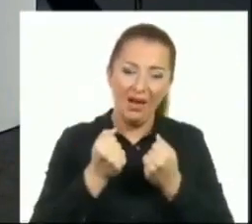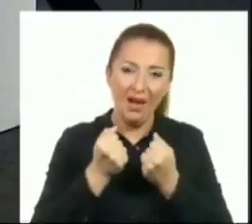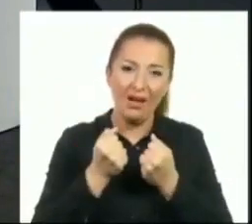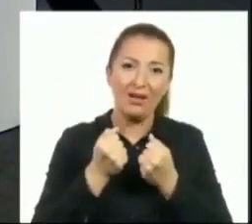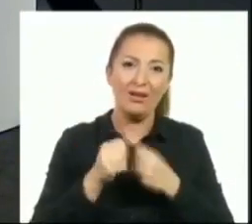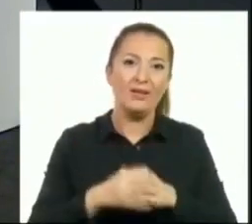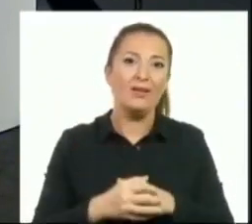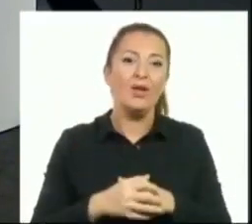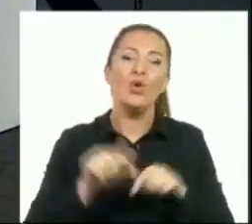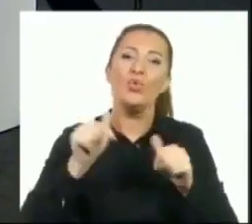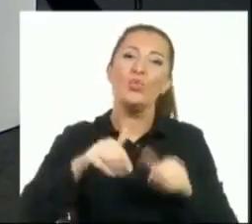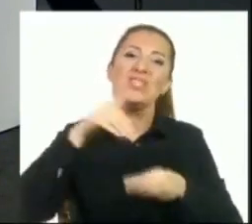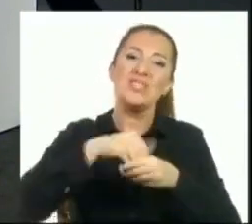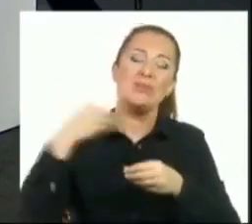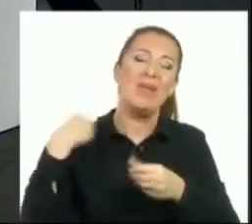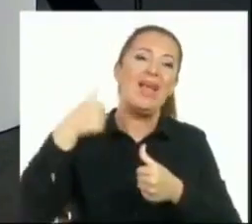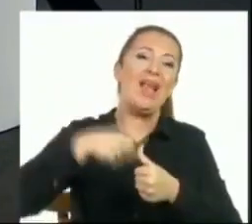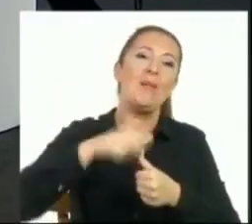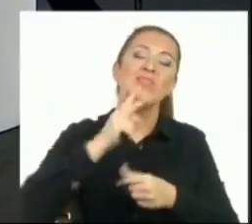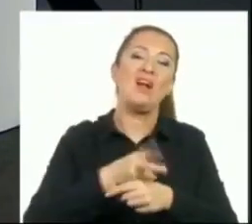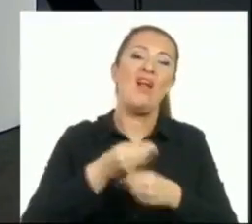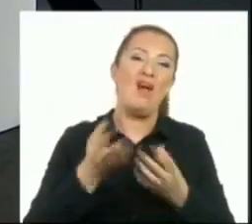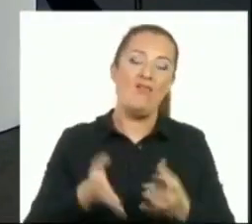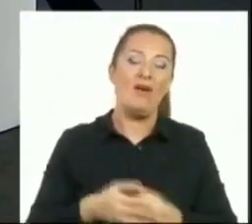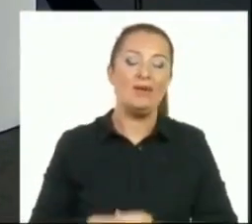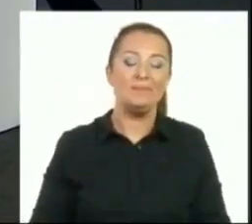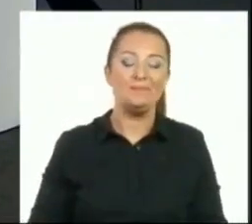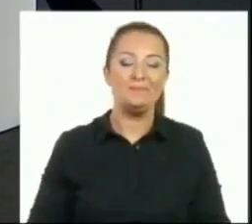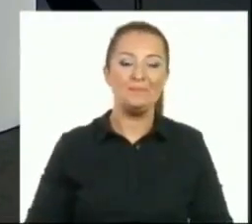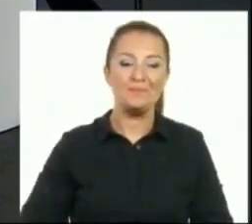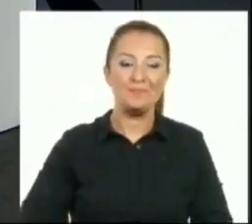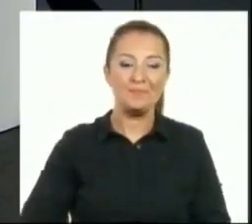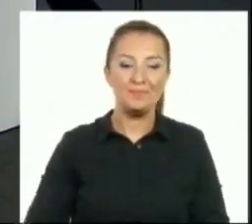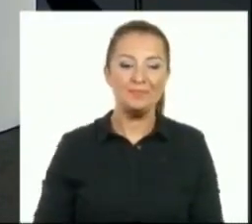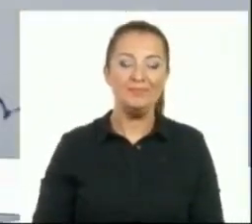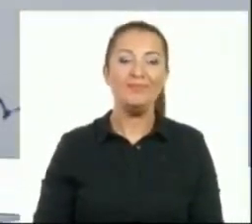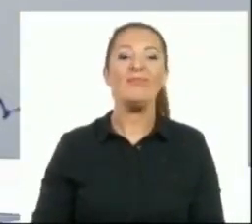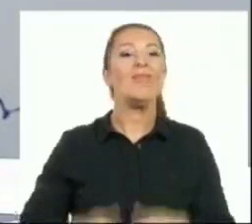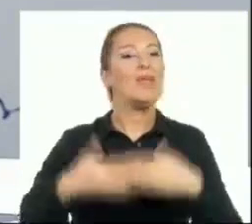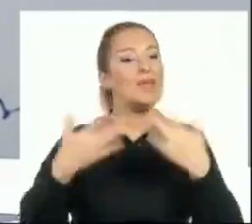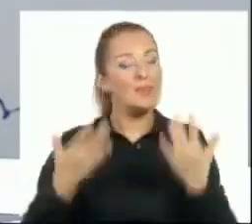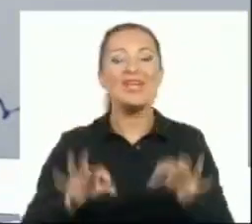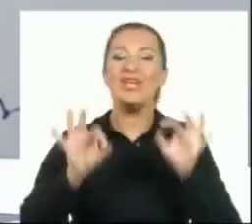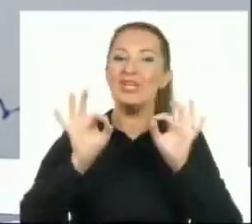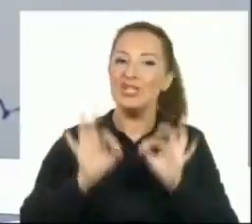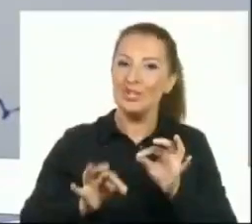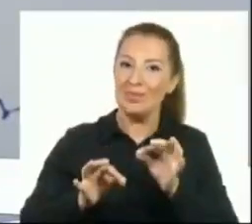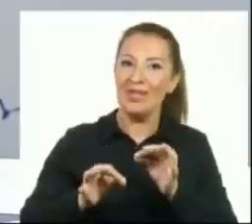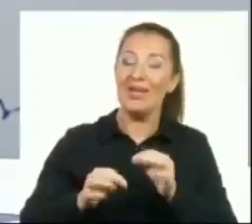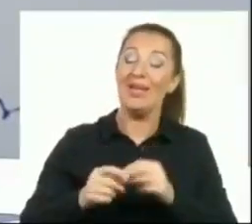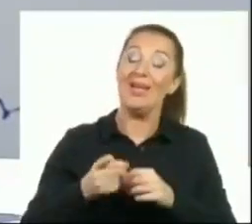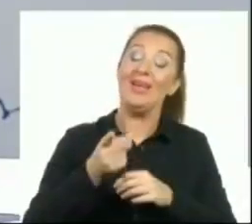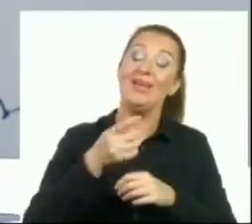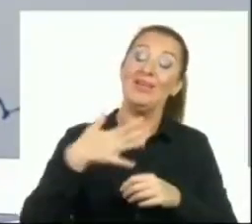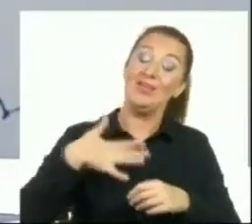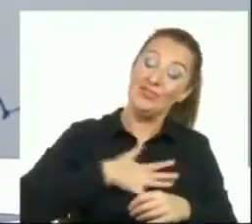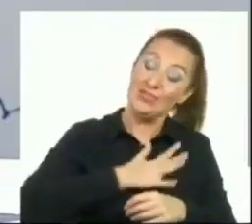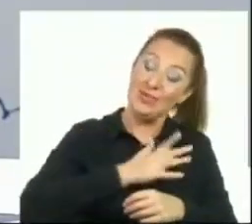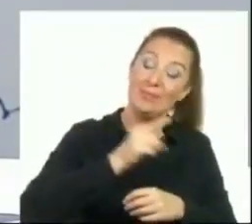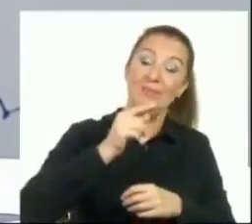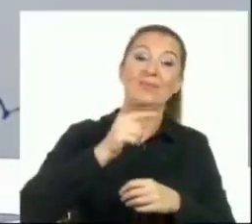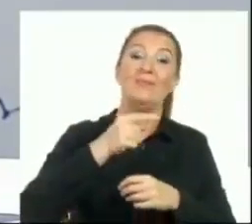bu seçimin yenilenmesine karar veriyor. Peki efendim. Şimdi rakibinize sormak isterim. Ekrem Bey,